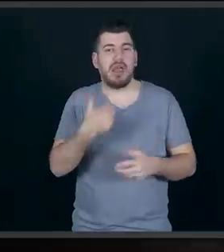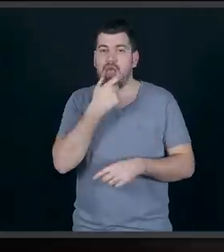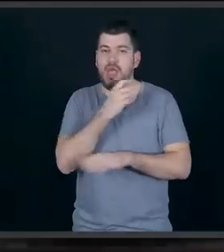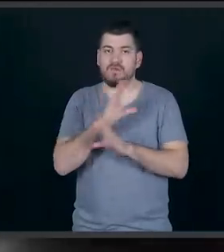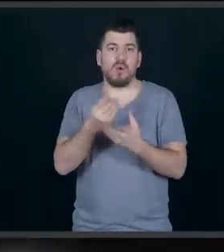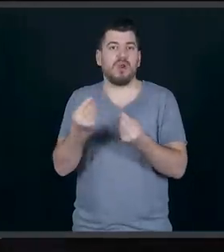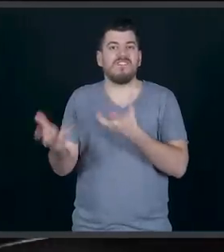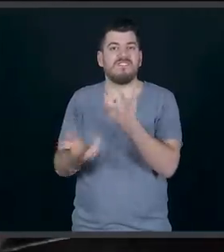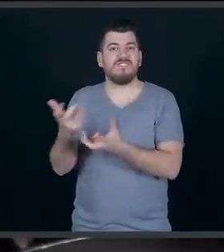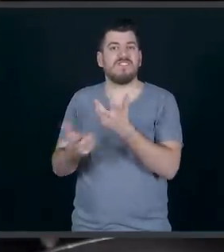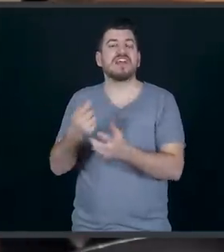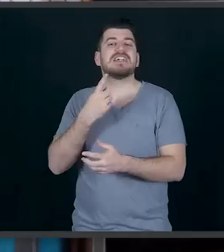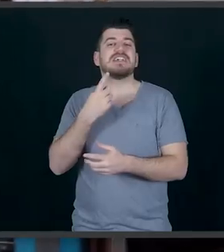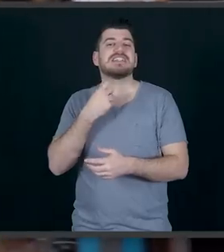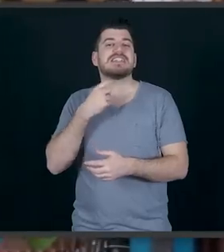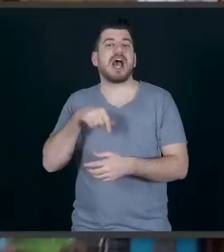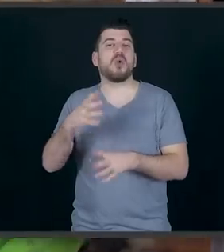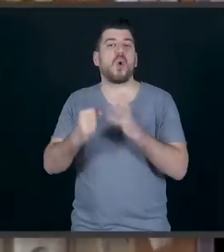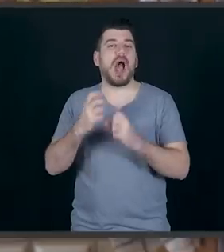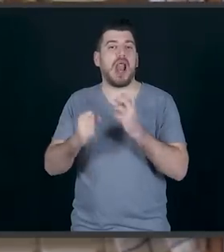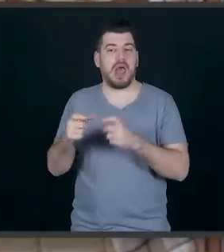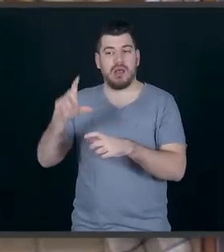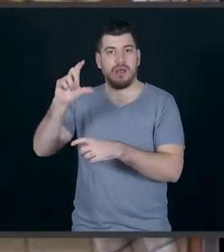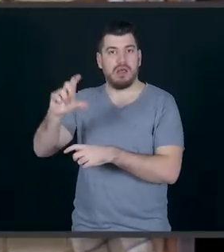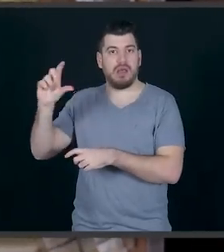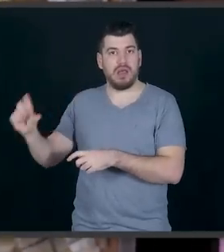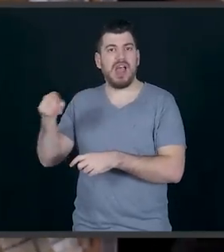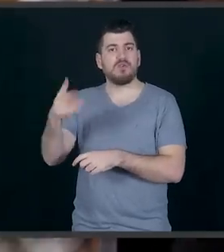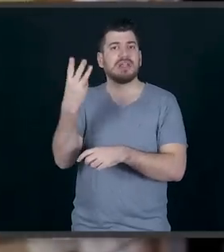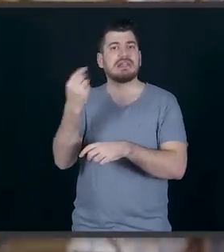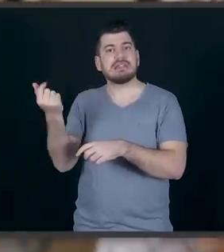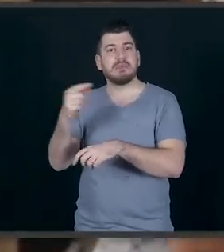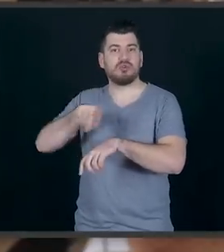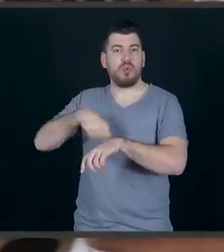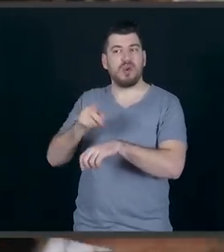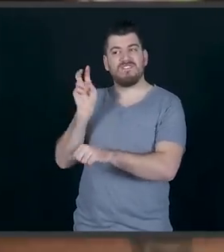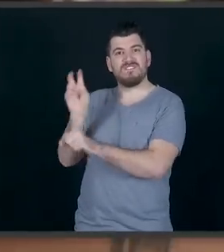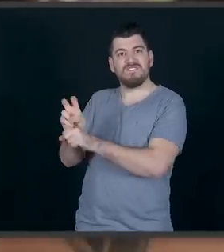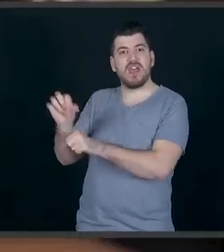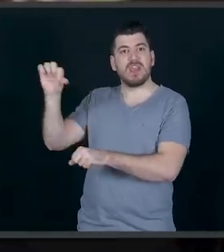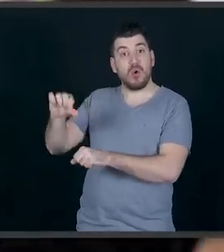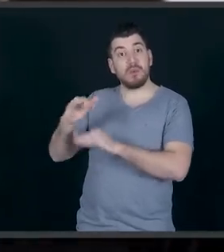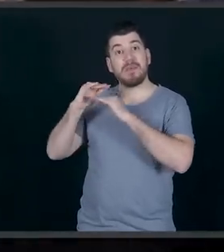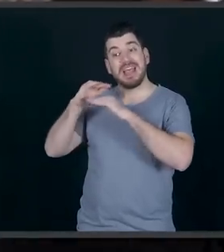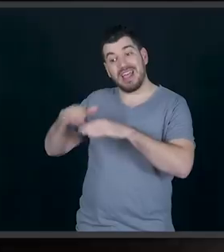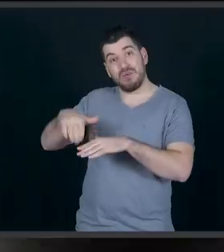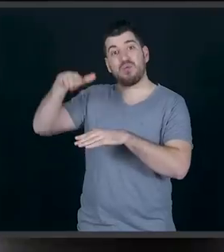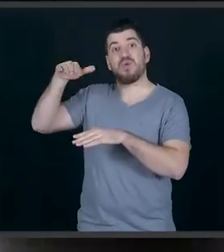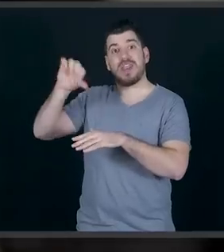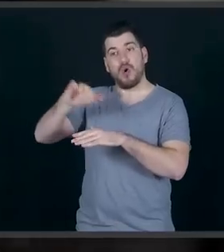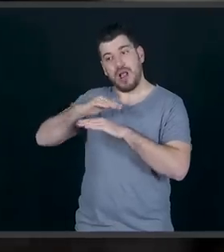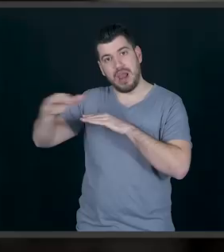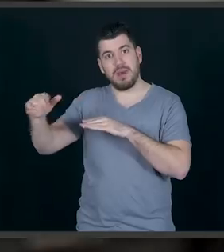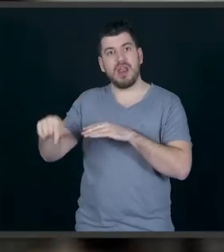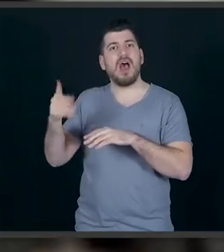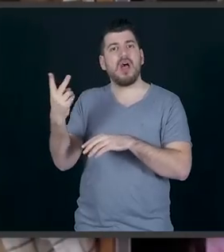Έχουμε βράσει τα δύο ζαχαρούχα μας για 3-3,5 ώρες περίπου μέσα σε νερό, πάντα να μένει καλυμμένο από νερό και να σιγοβράζει. Σε 3